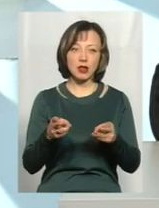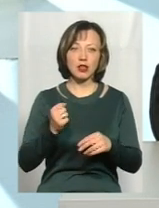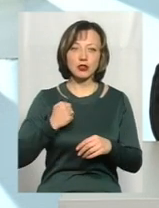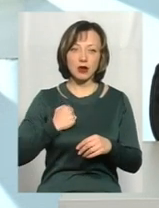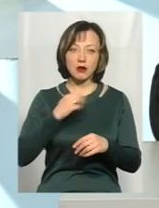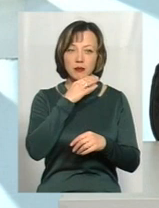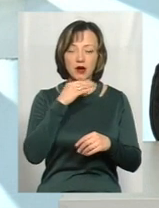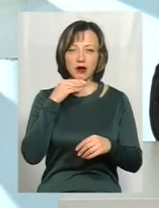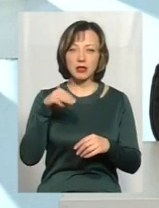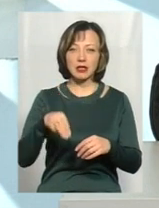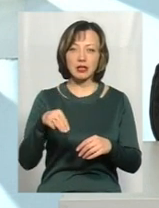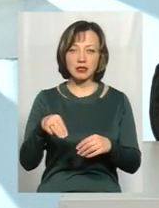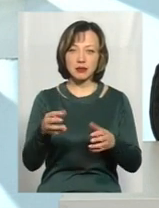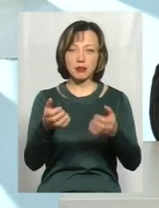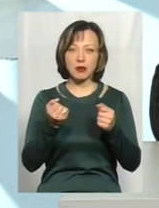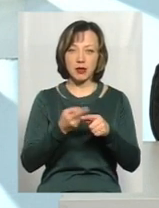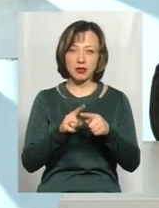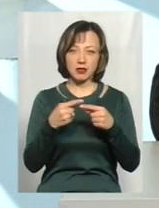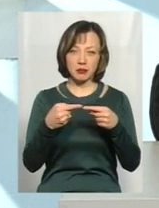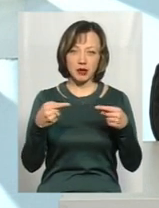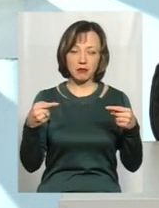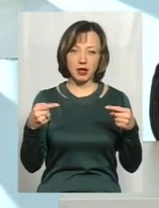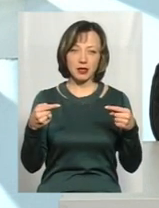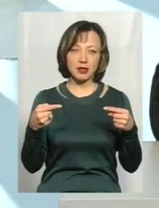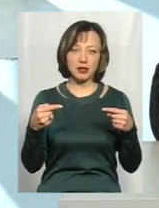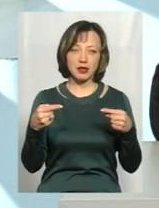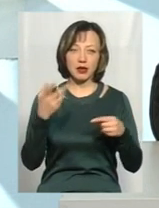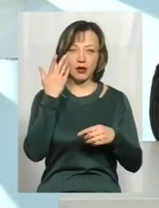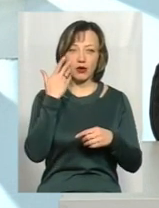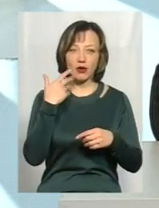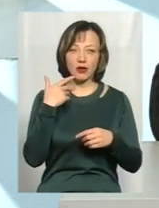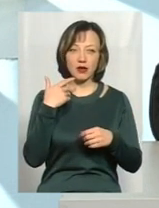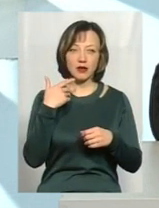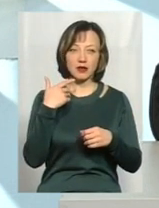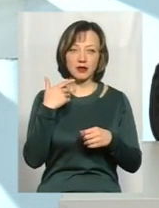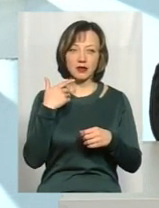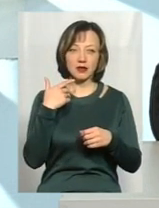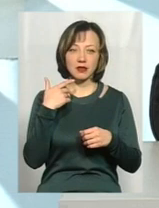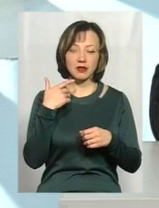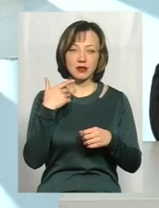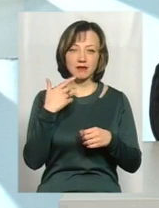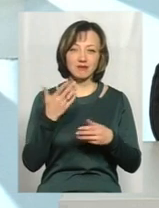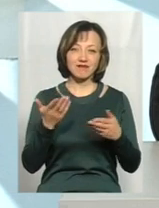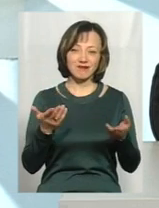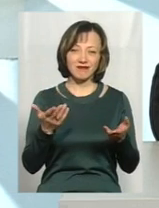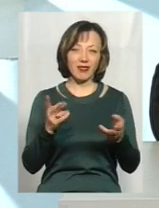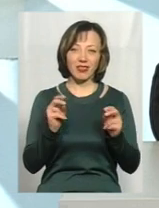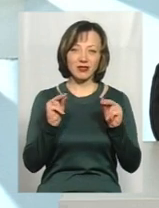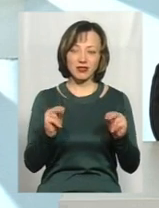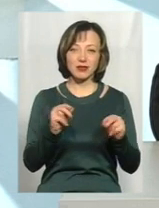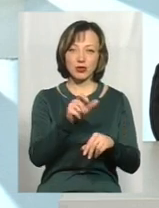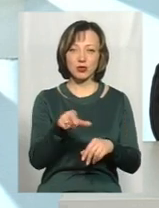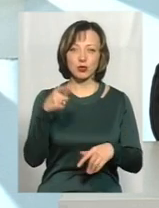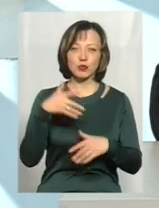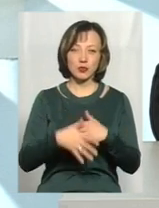жаль, багато таксистів, які приймають ці предмети, і коли ми нечисті, так можна сказати, на руку люди,